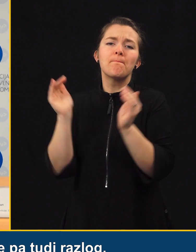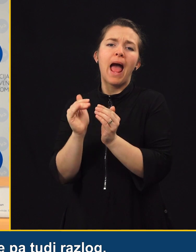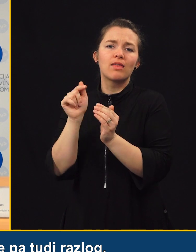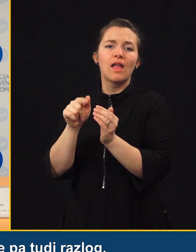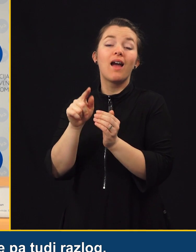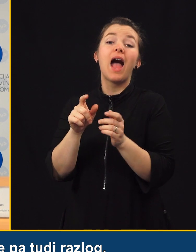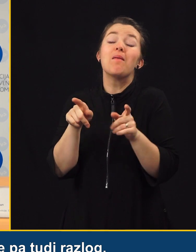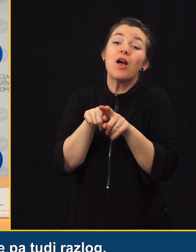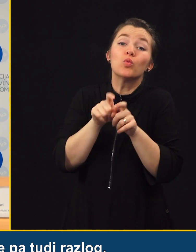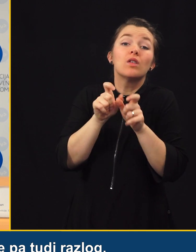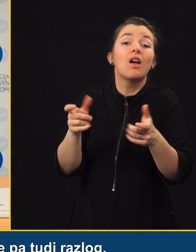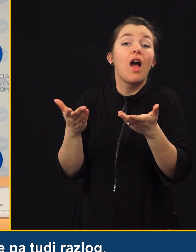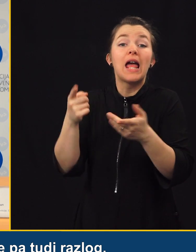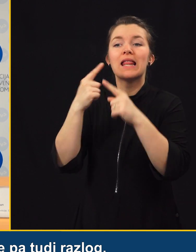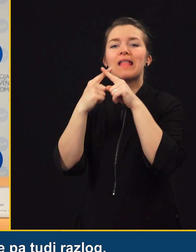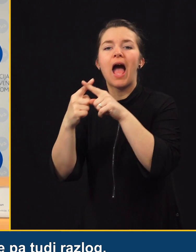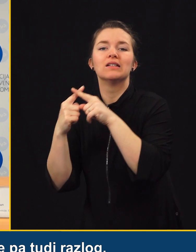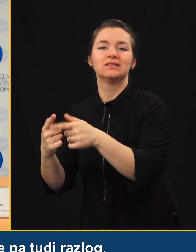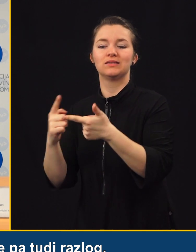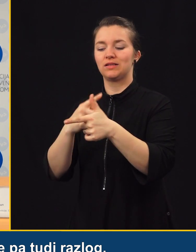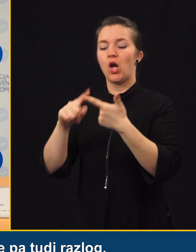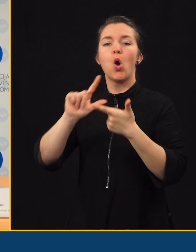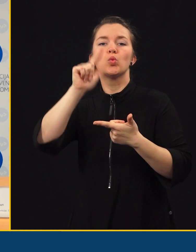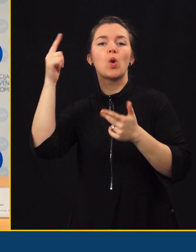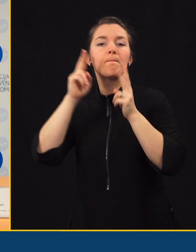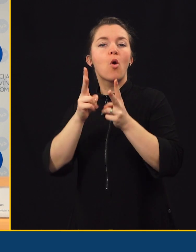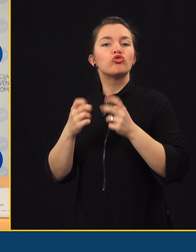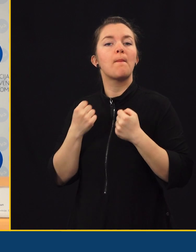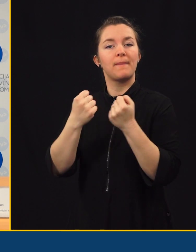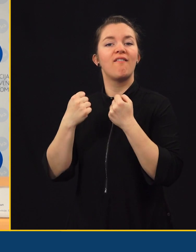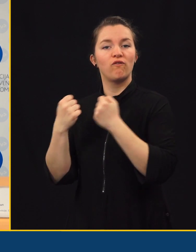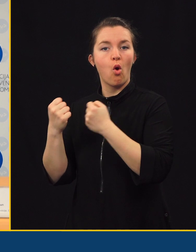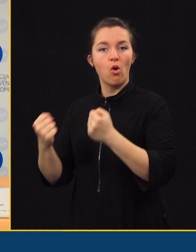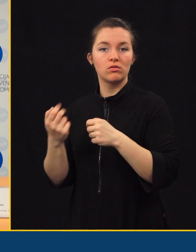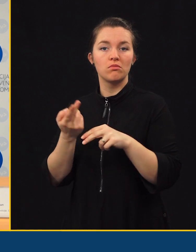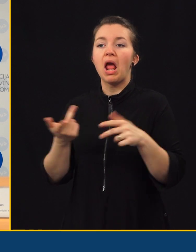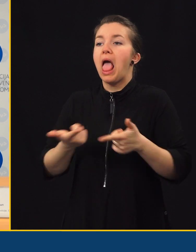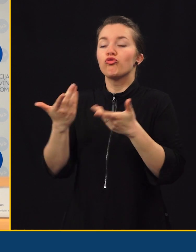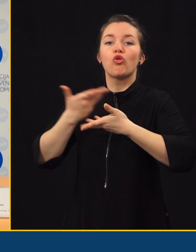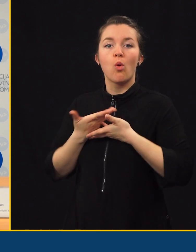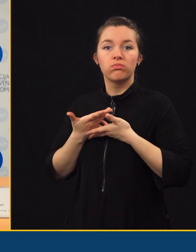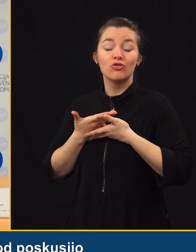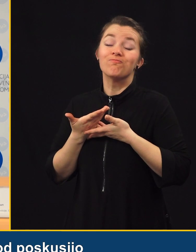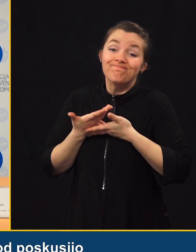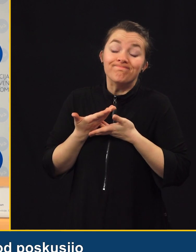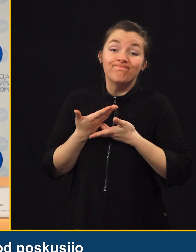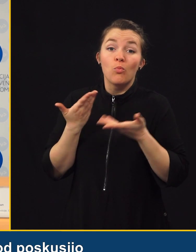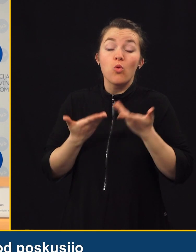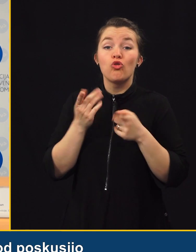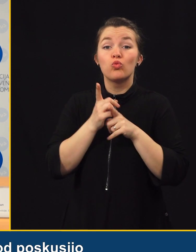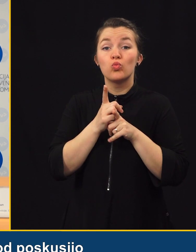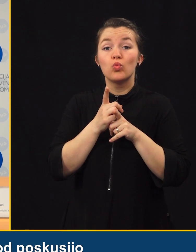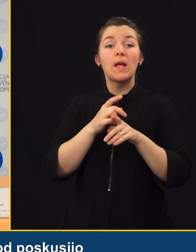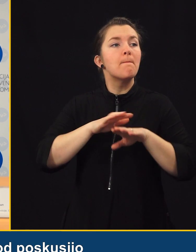razlog to, da so taksi in druga alternativna prevozna sredstva bolj dostopna. Mogoče je tudi ena stvar,